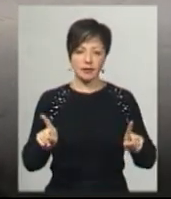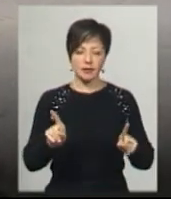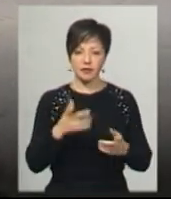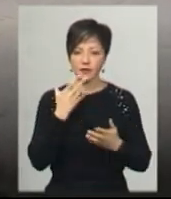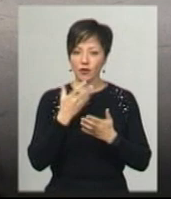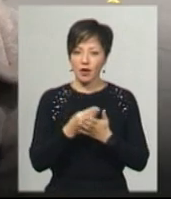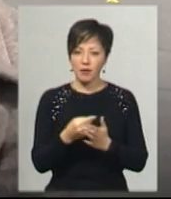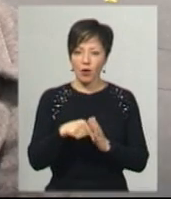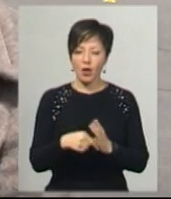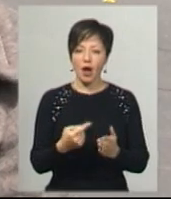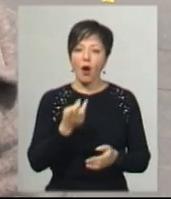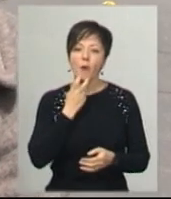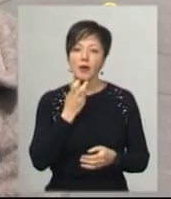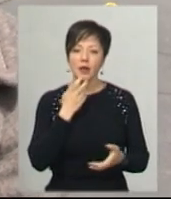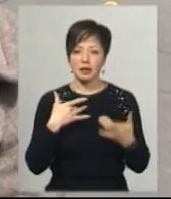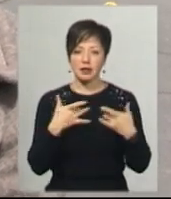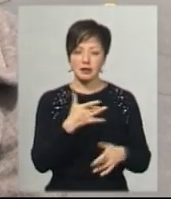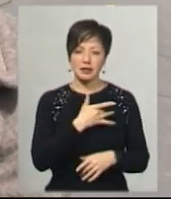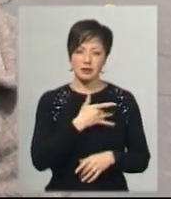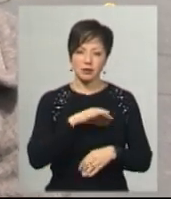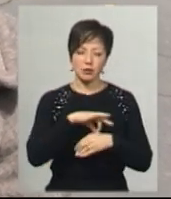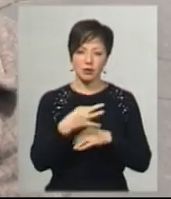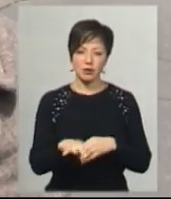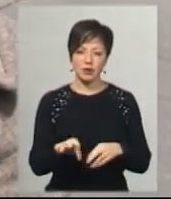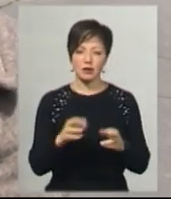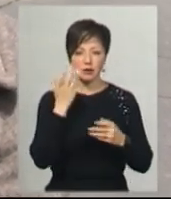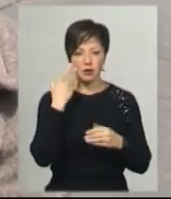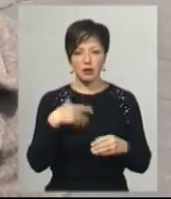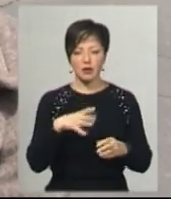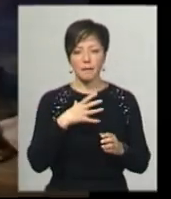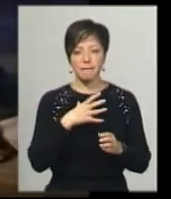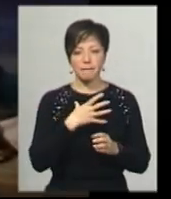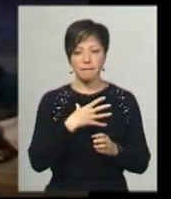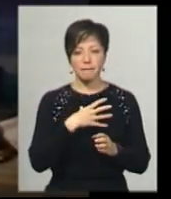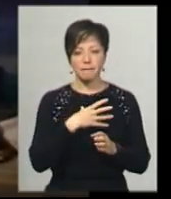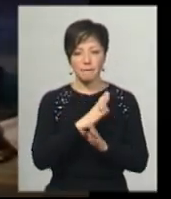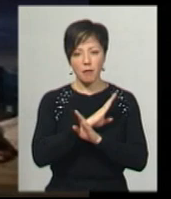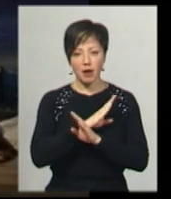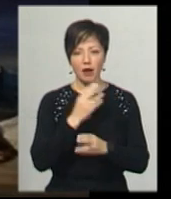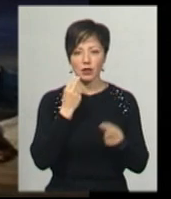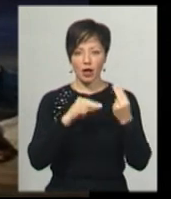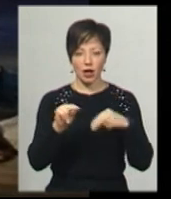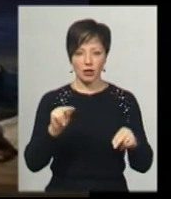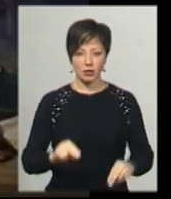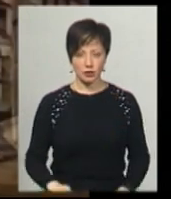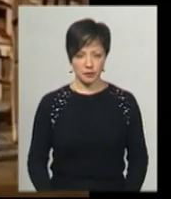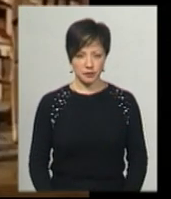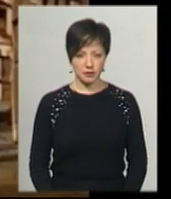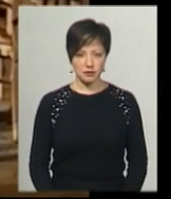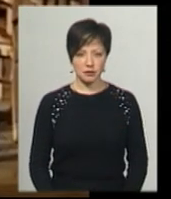комедійний актор. Серцем болить, як відходять ці найкращі. Як жити?